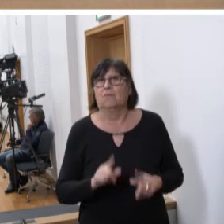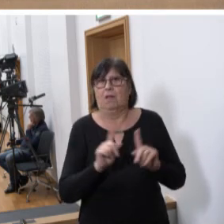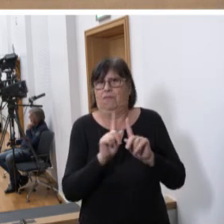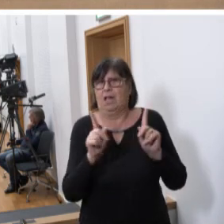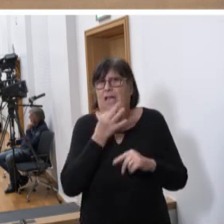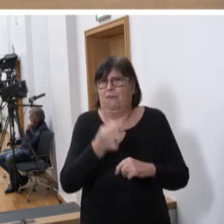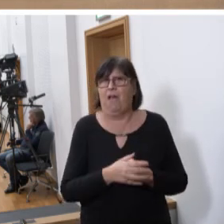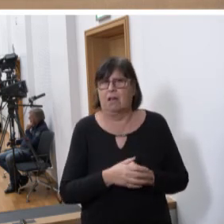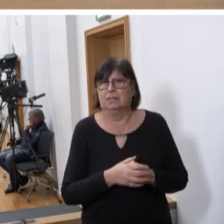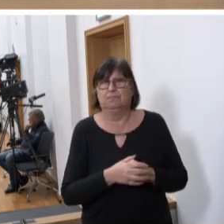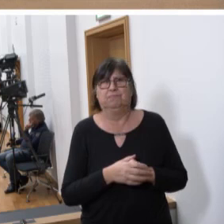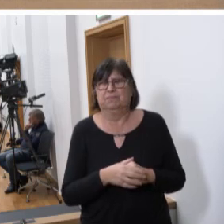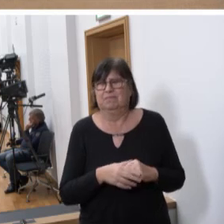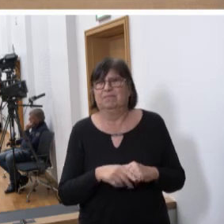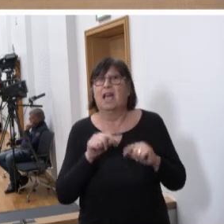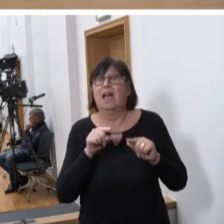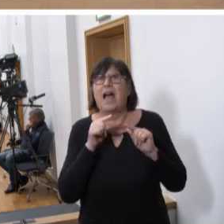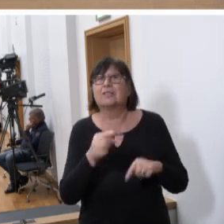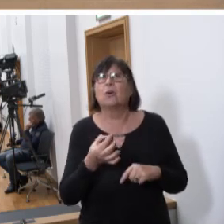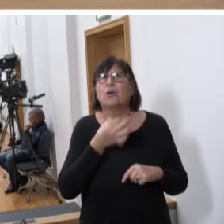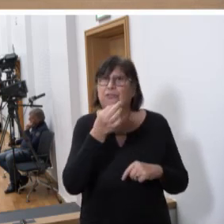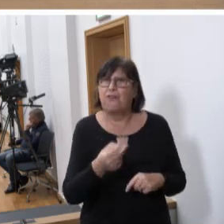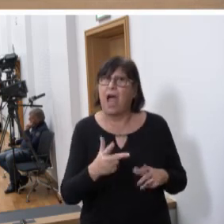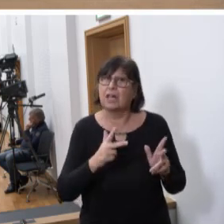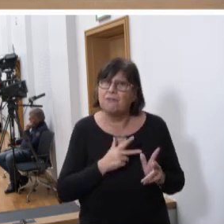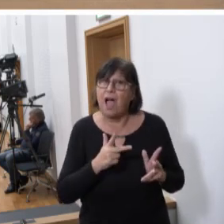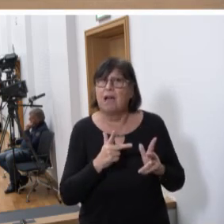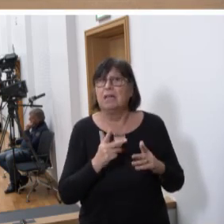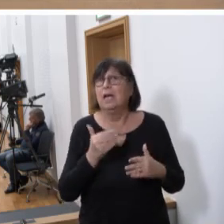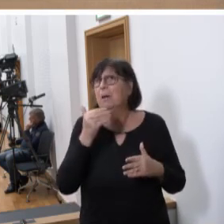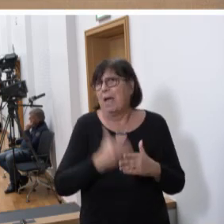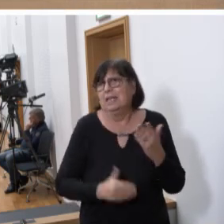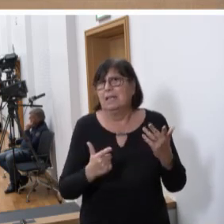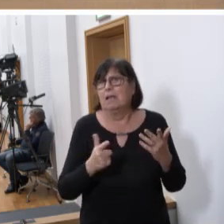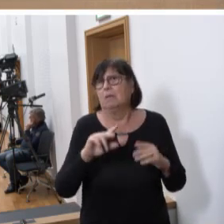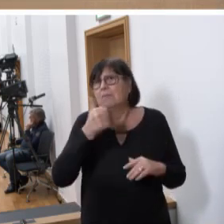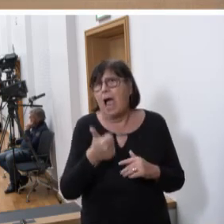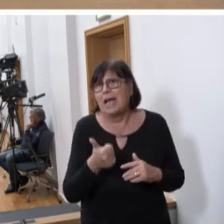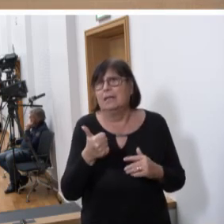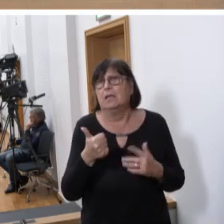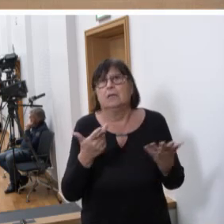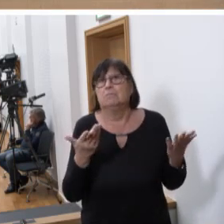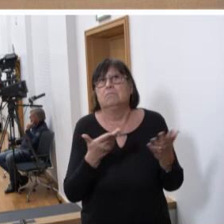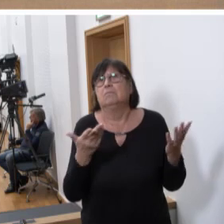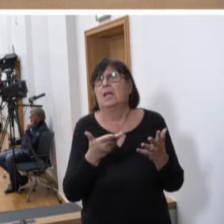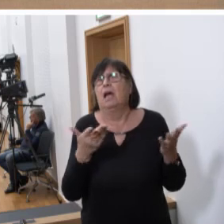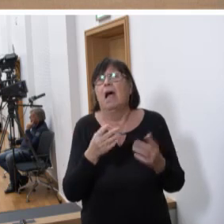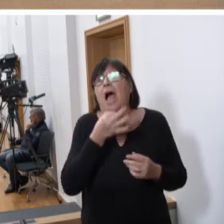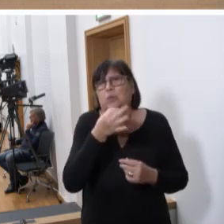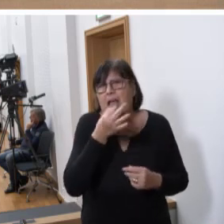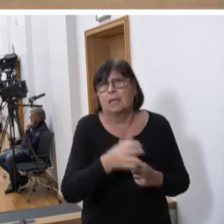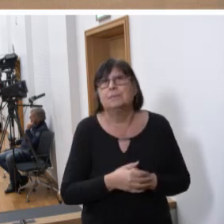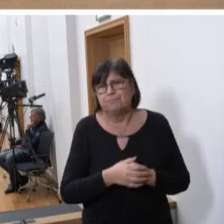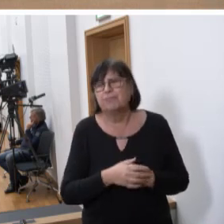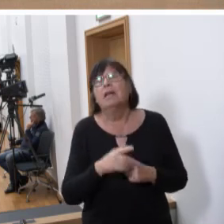Also die Frage war im Endeffekt eine Aussage.